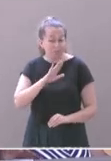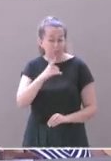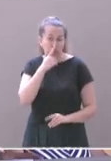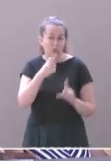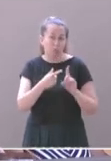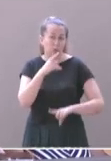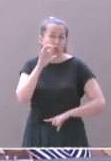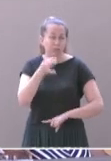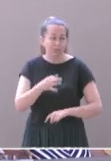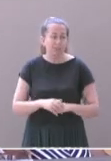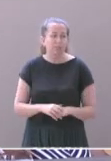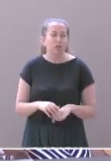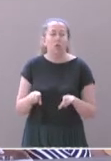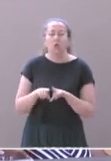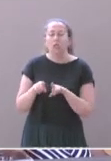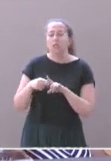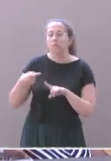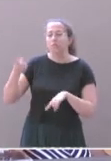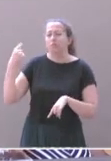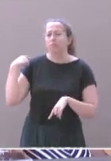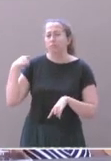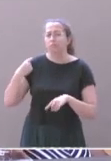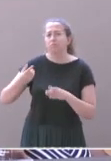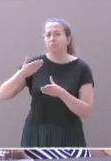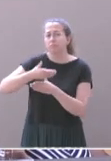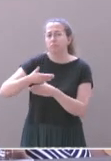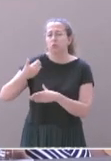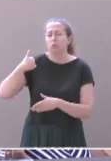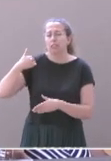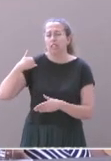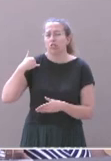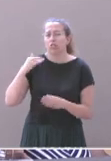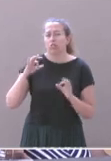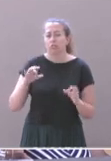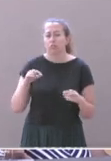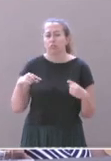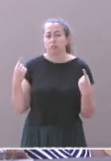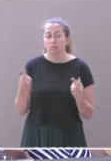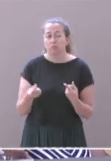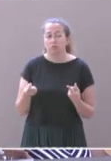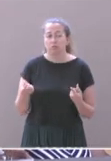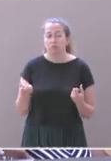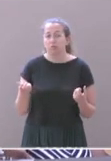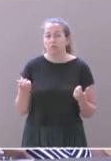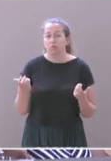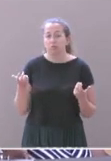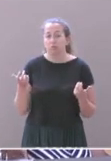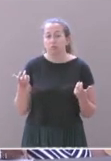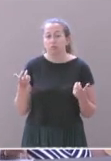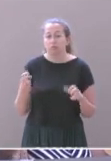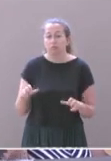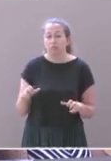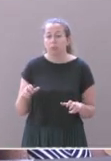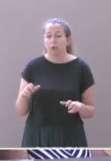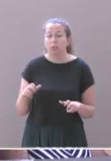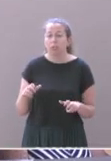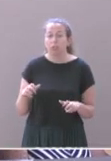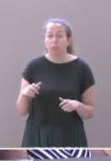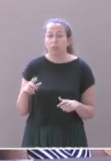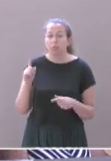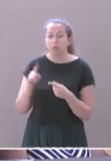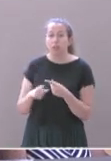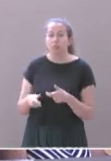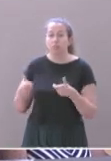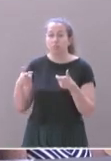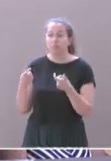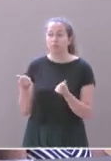je disais dans une autre intervention tout à l'heure, nous n'avons absolument pas voulu que ce soit autre chose que la maîtrise foncière publique. Et c